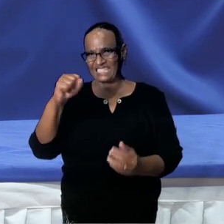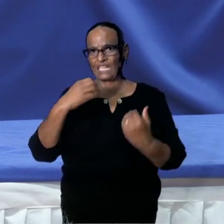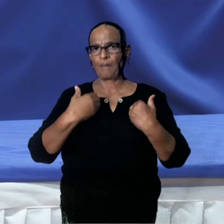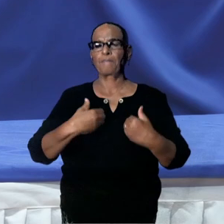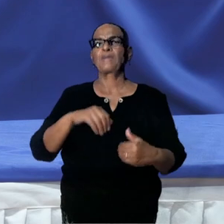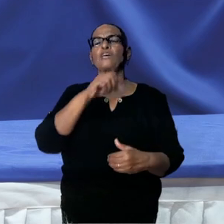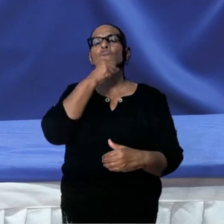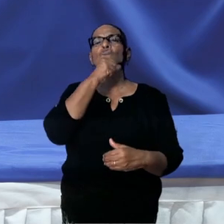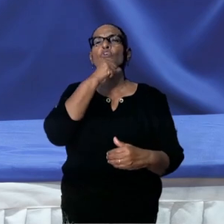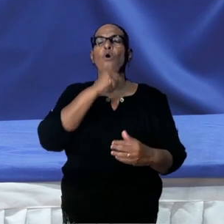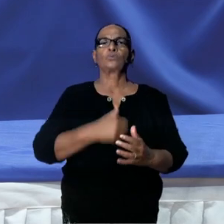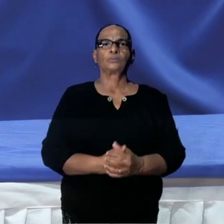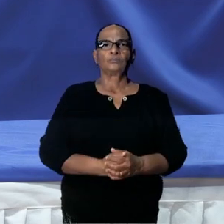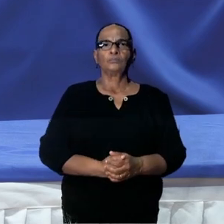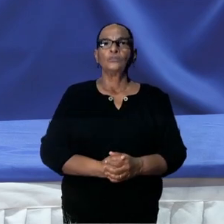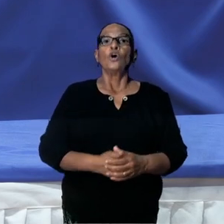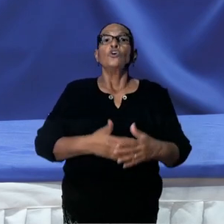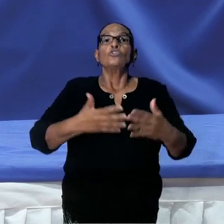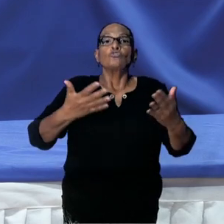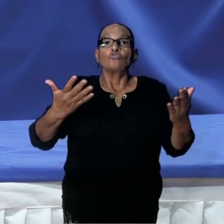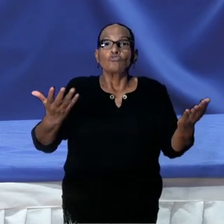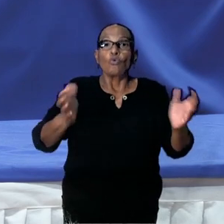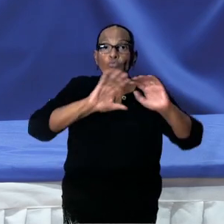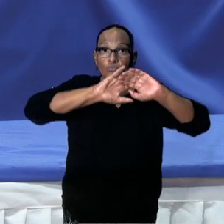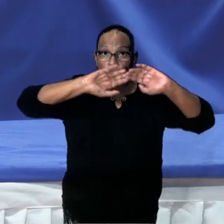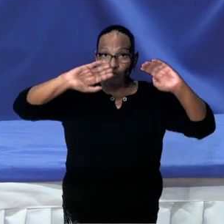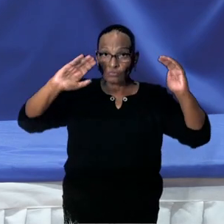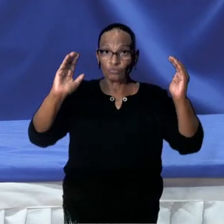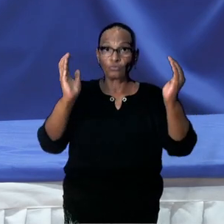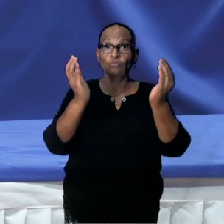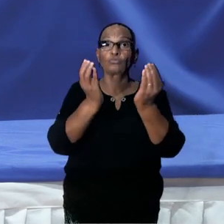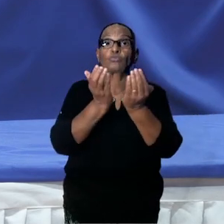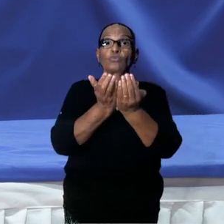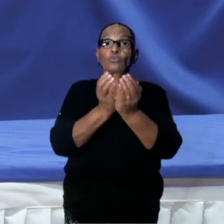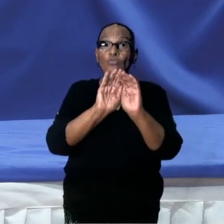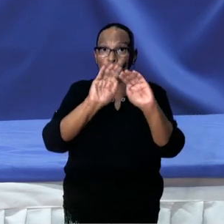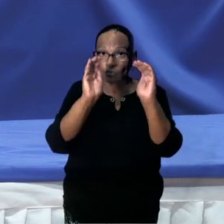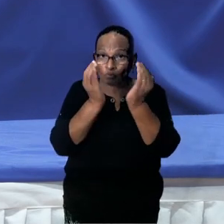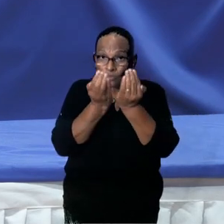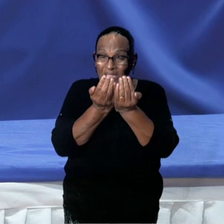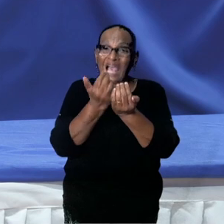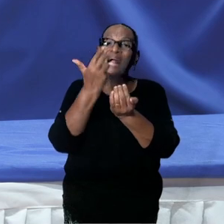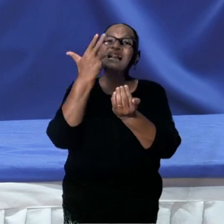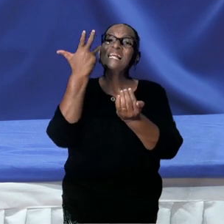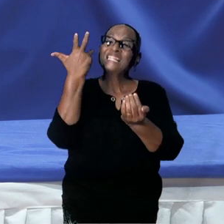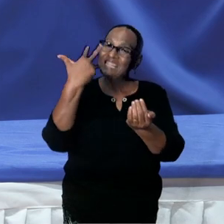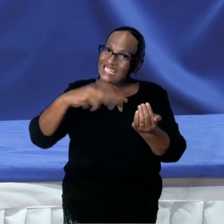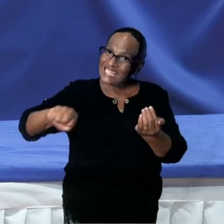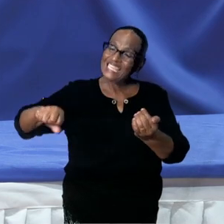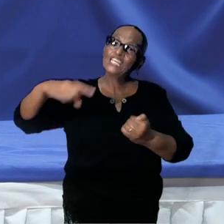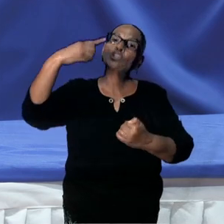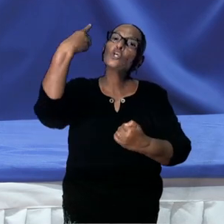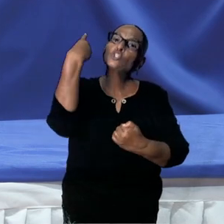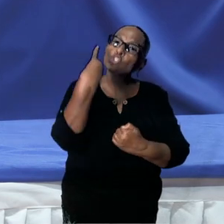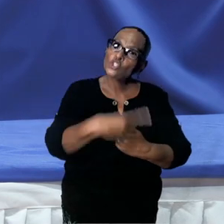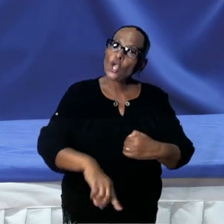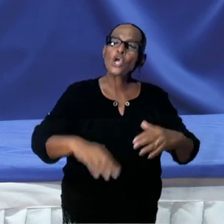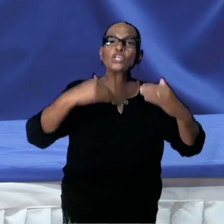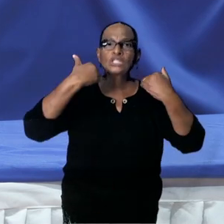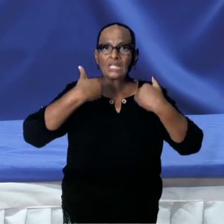En zo kom ik op een aantal, op een totaal van 90.000 personen in 2021